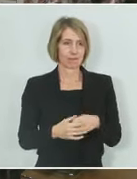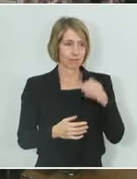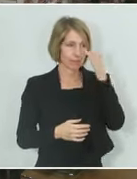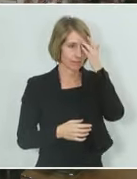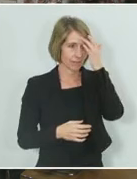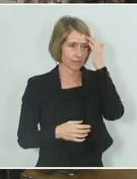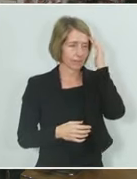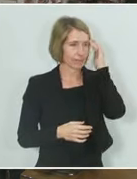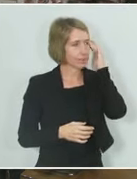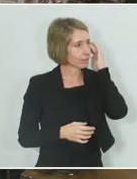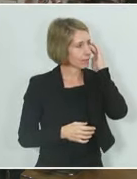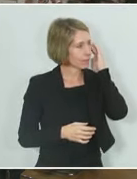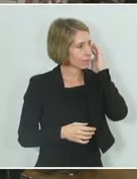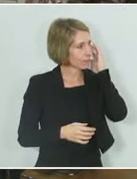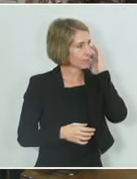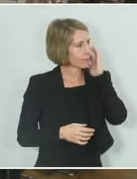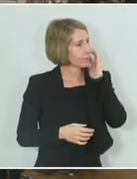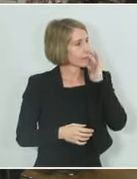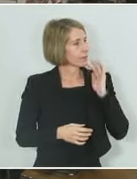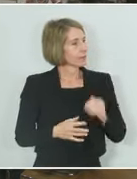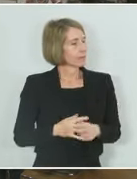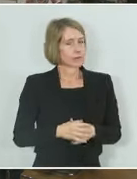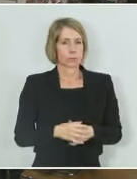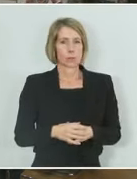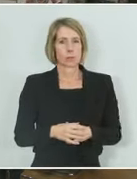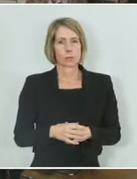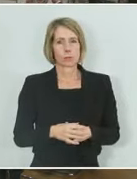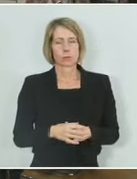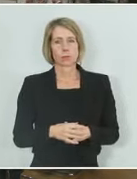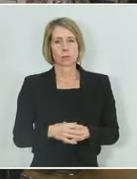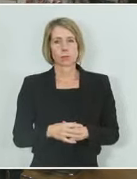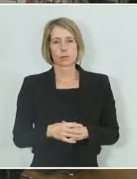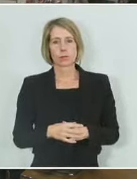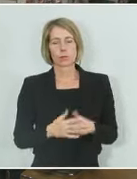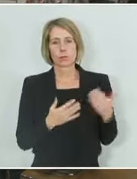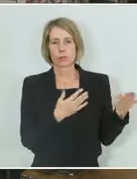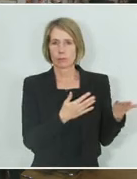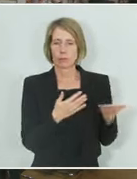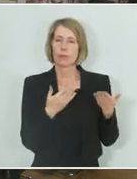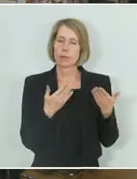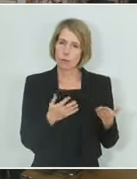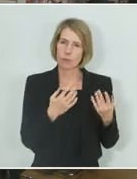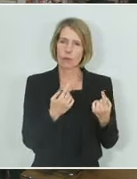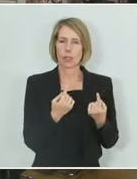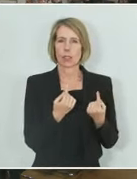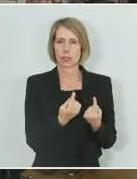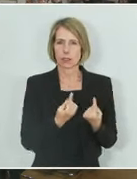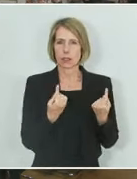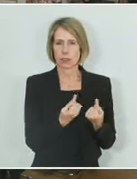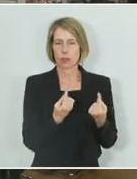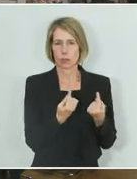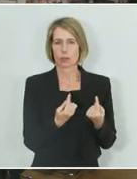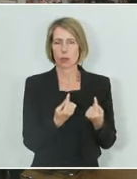Ich habe die Situation im